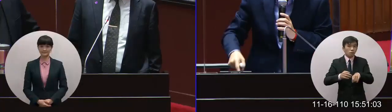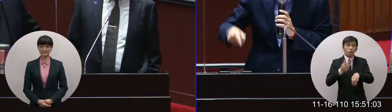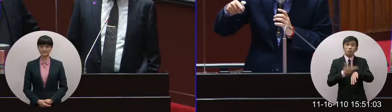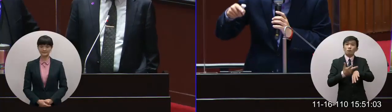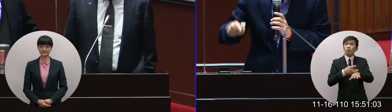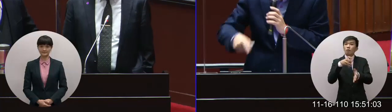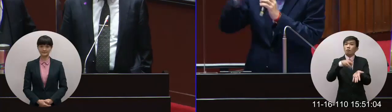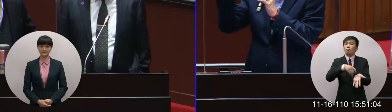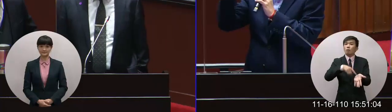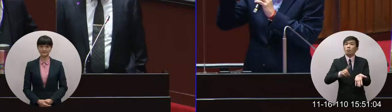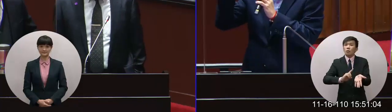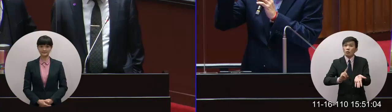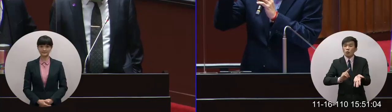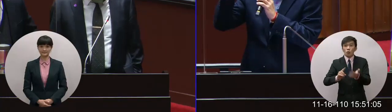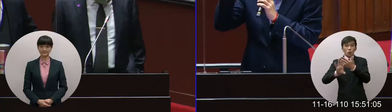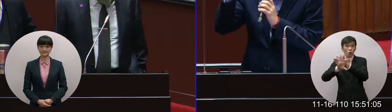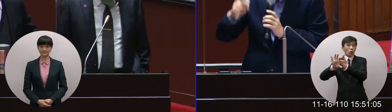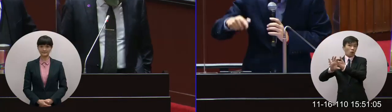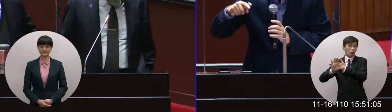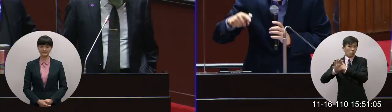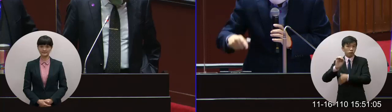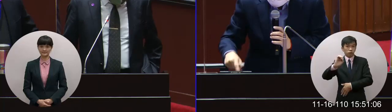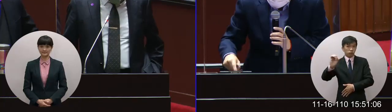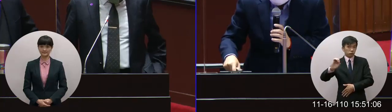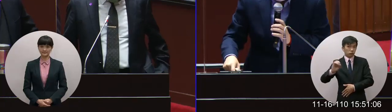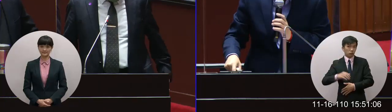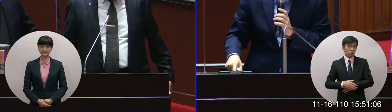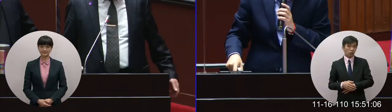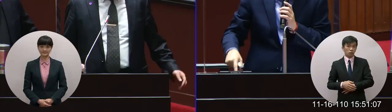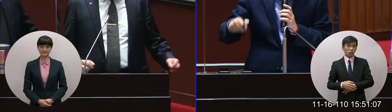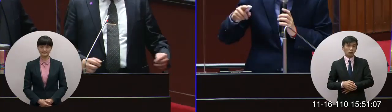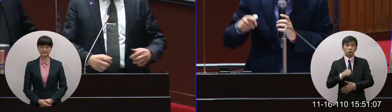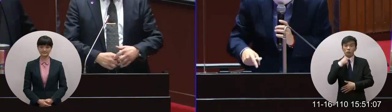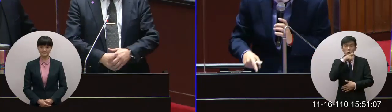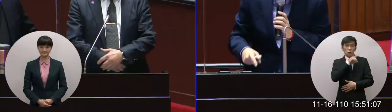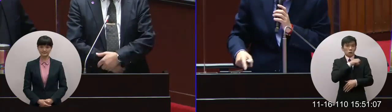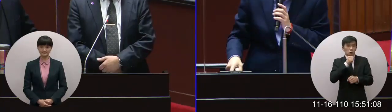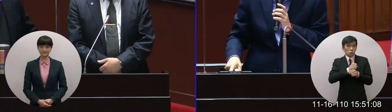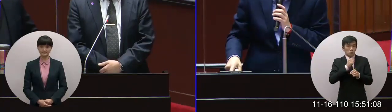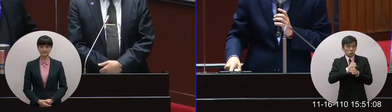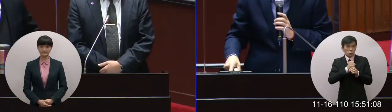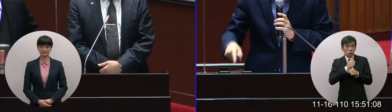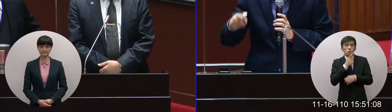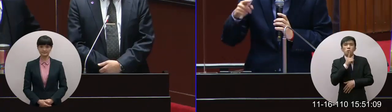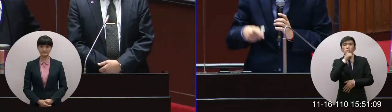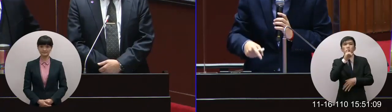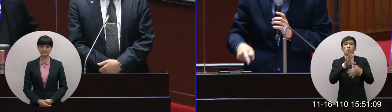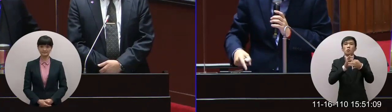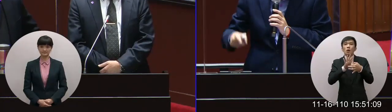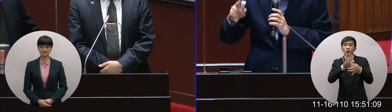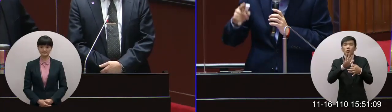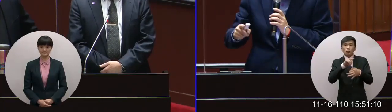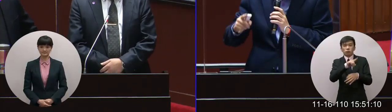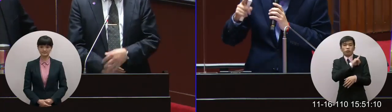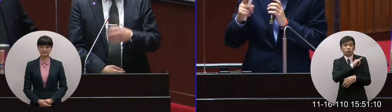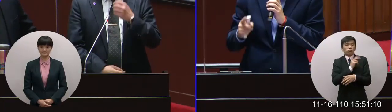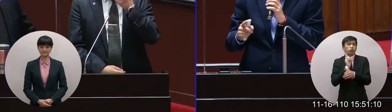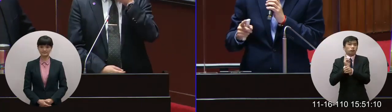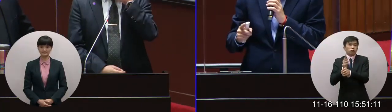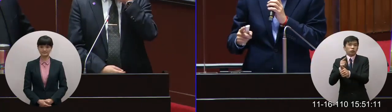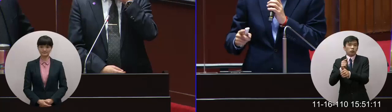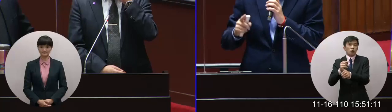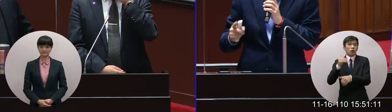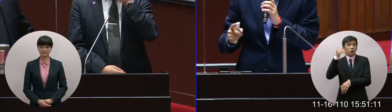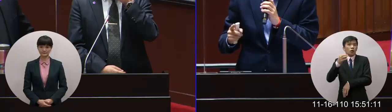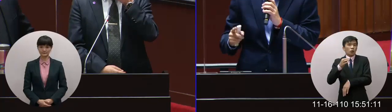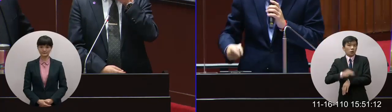台灣國外沒有國外沒有做這個跟高端有關的只有一個有相關就是你委託的高端第一